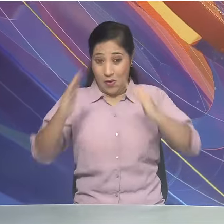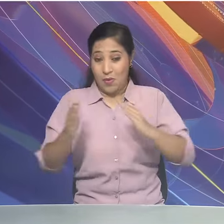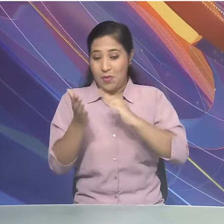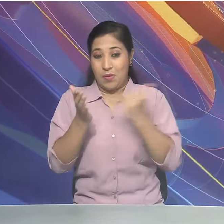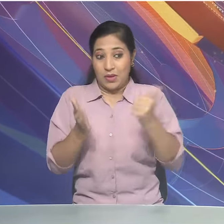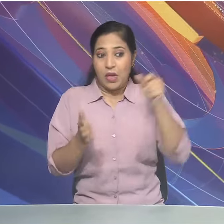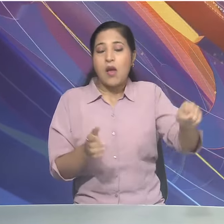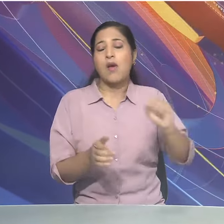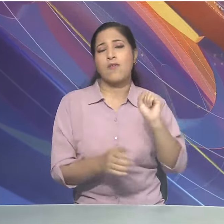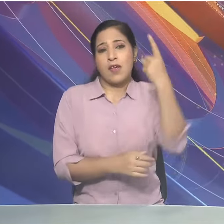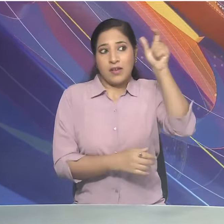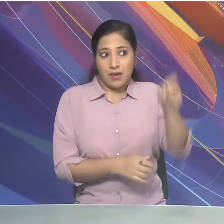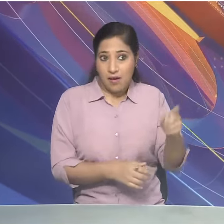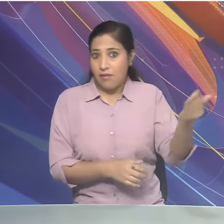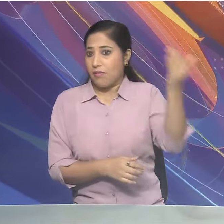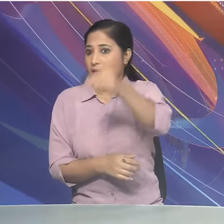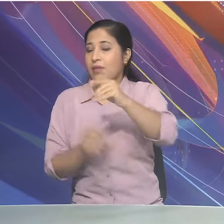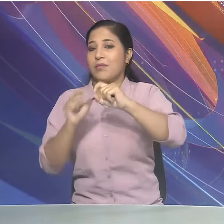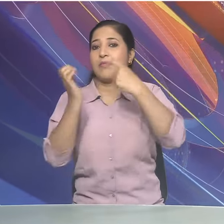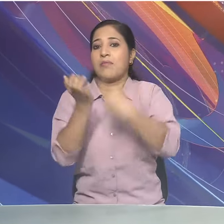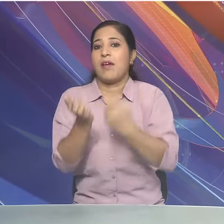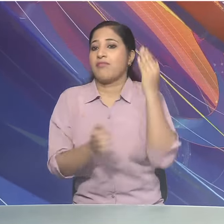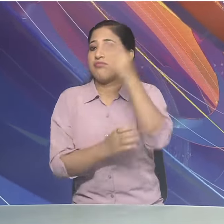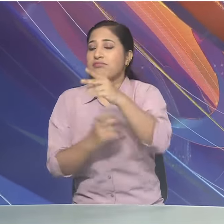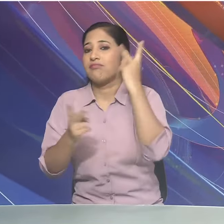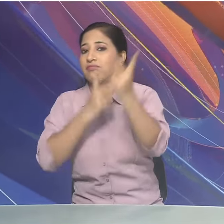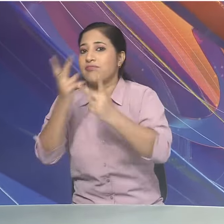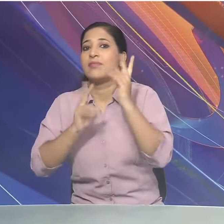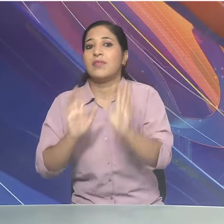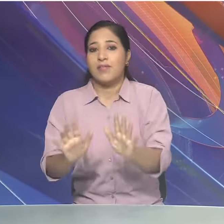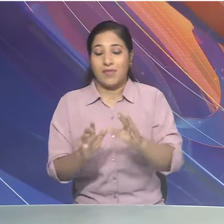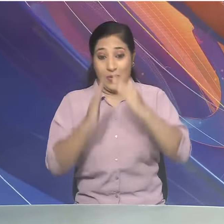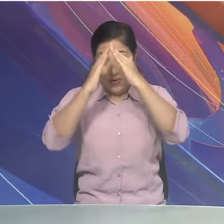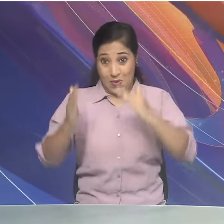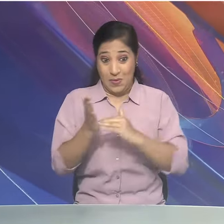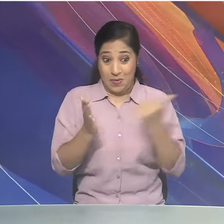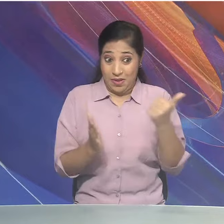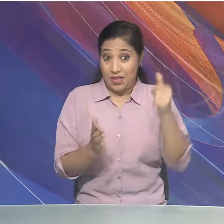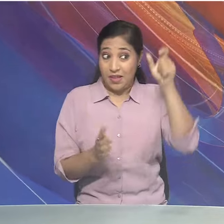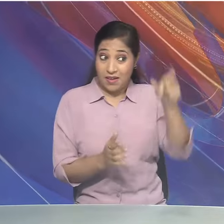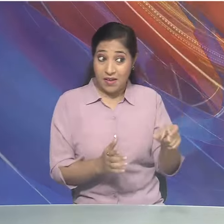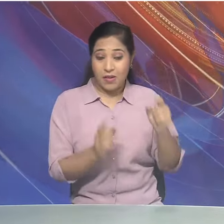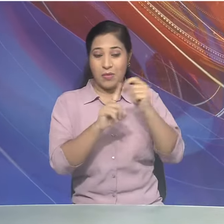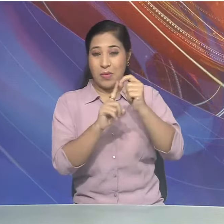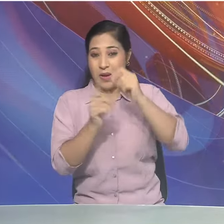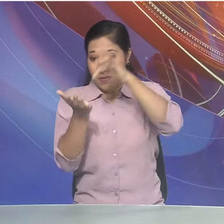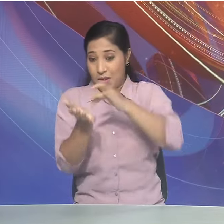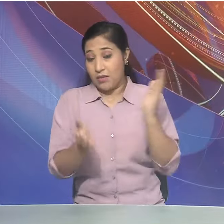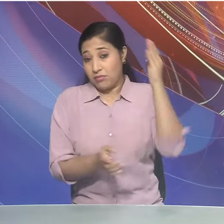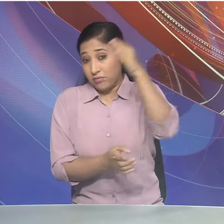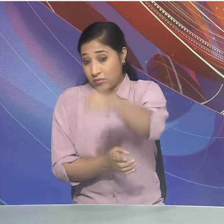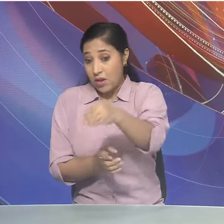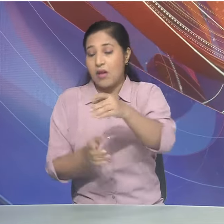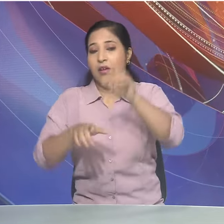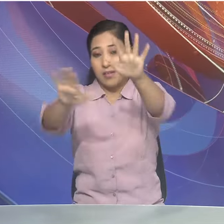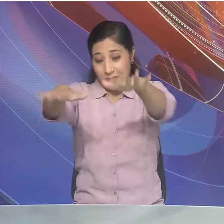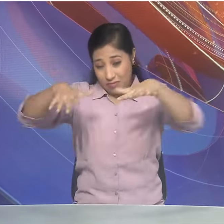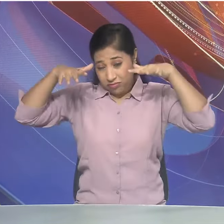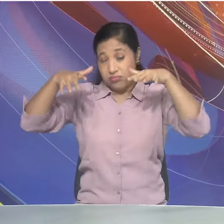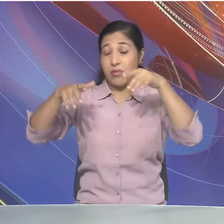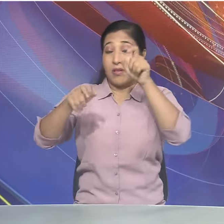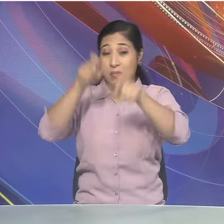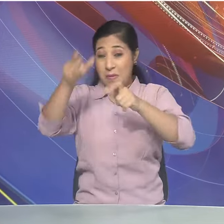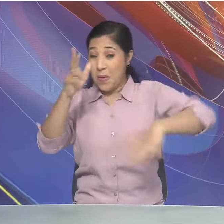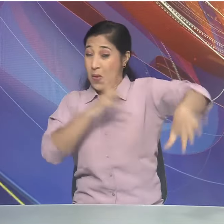पहली बिहार यात्रा होगी। ग्रह मंत्री आज पूनिया के रंगभूमी मैदान में जनभावना रैली को